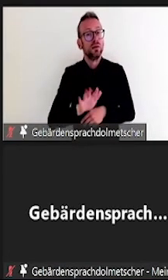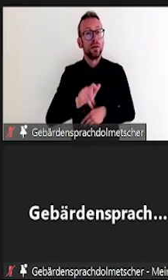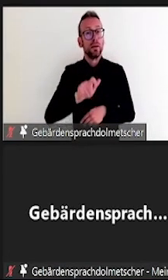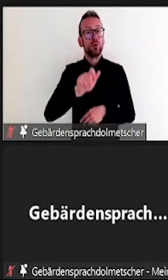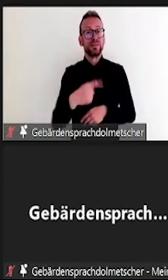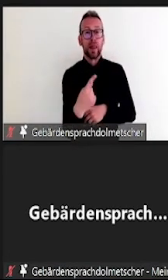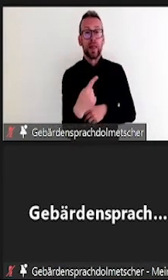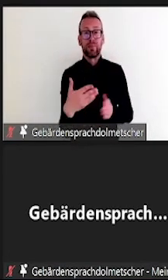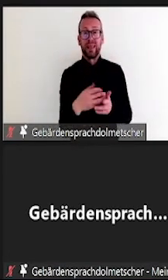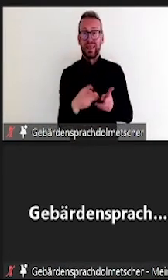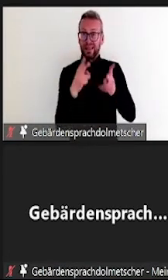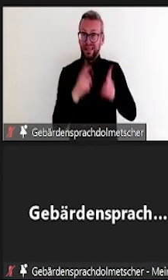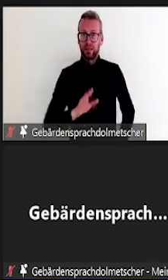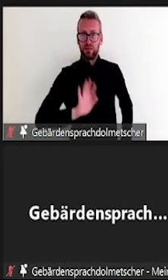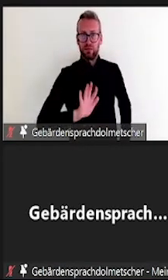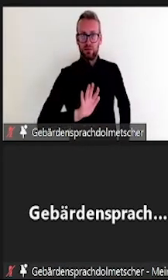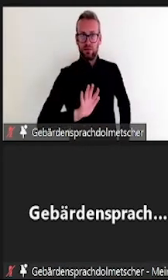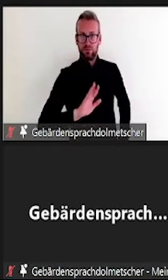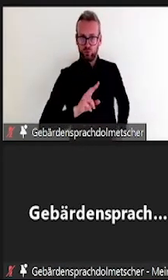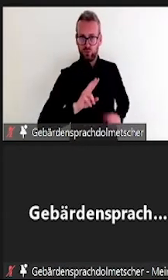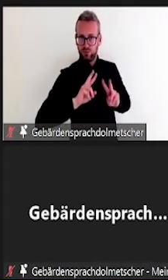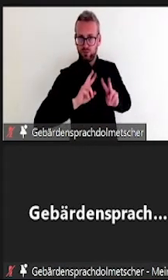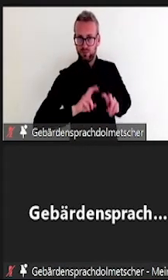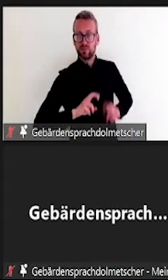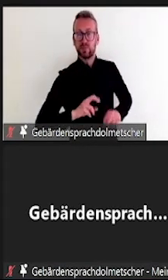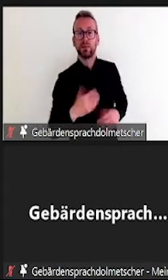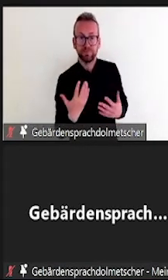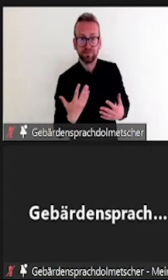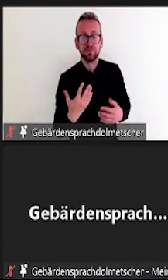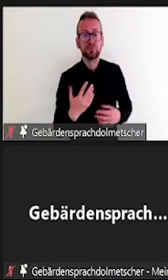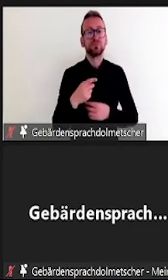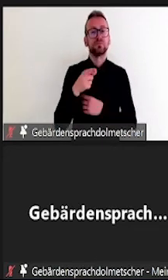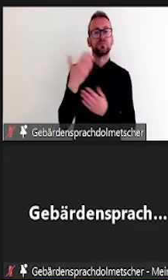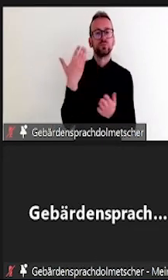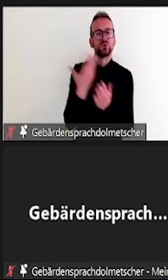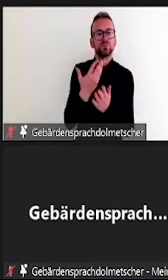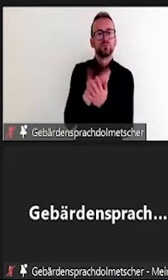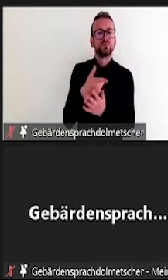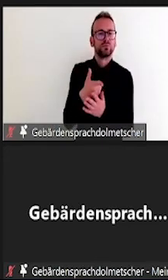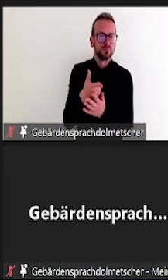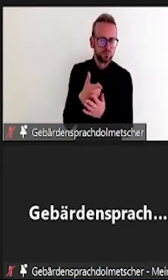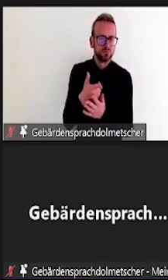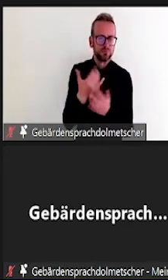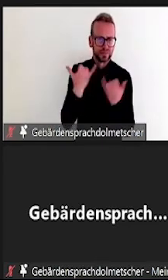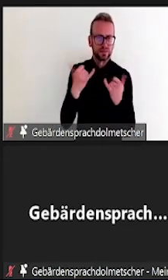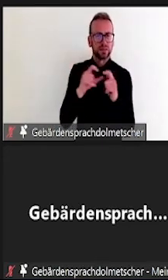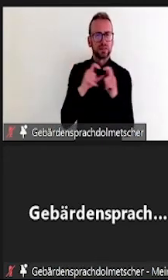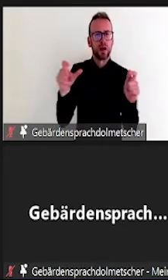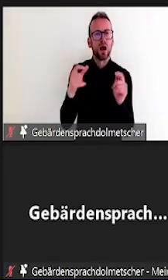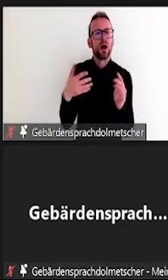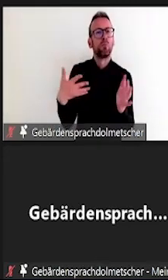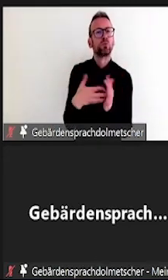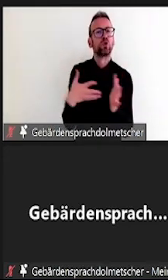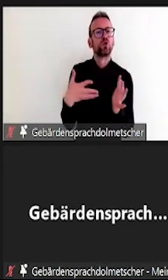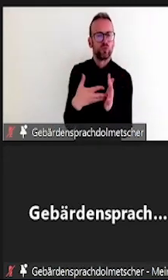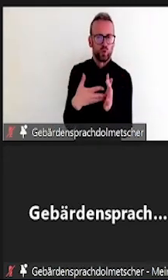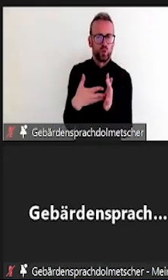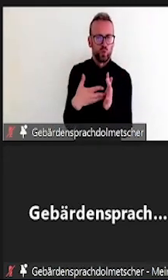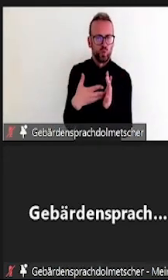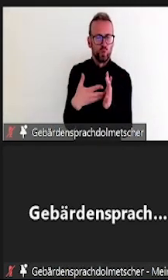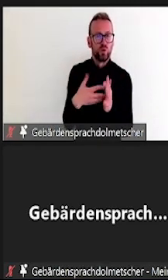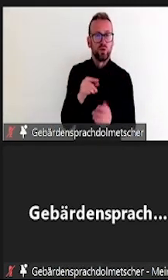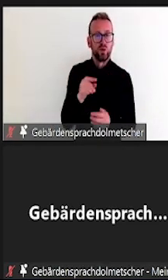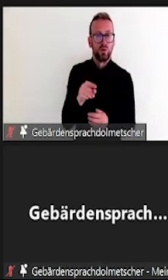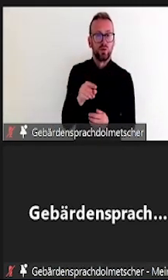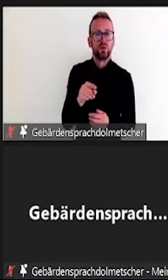Ich stelle Ihnen jetzt die beiden zentralen Konzepte der UN-Konvention über die Rechte von Menschen mit Behinderung vor. Zum einen